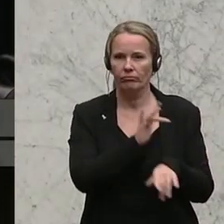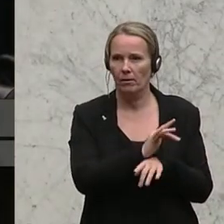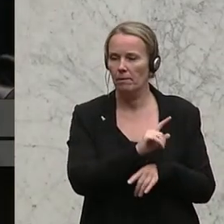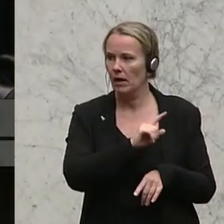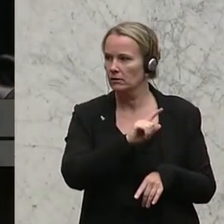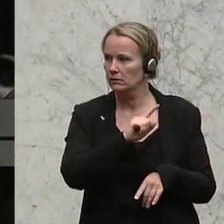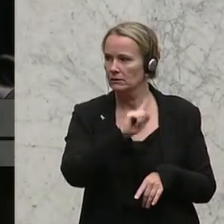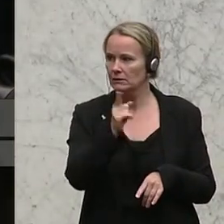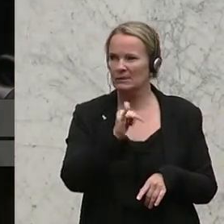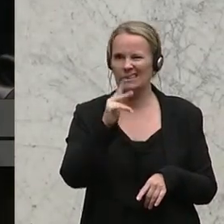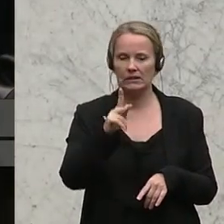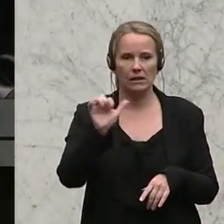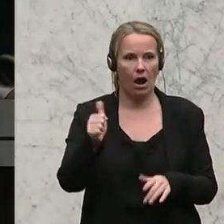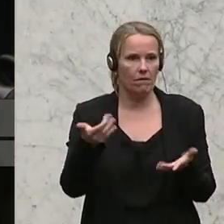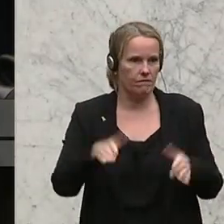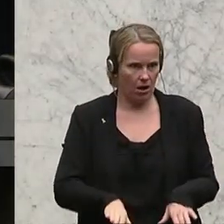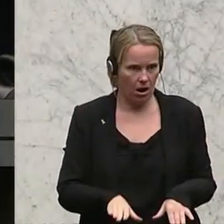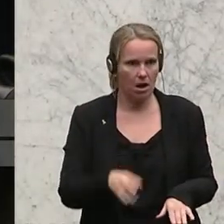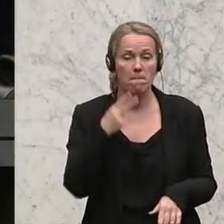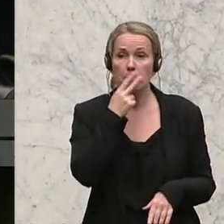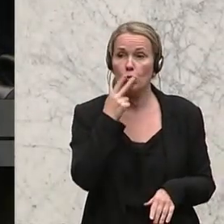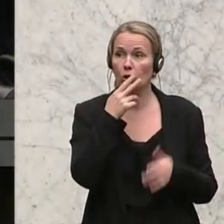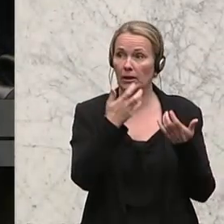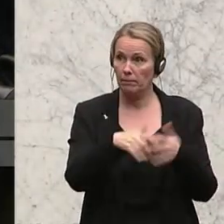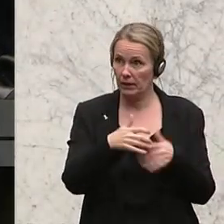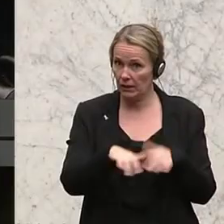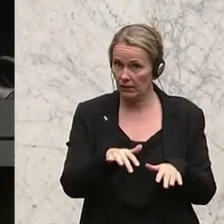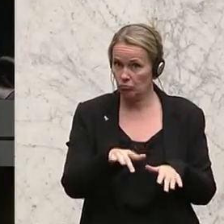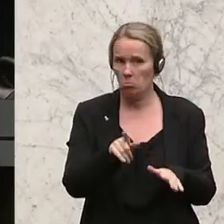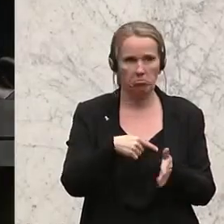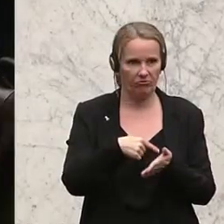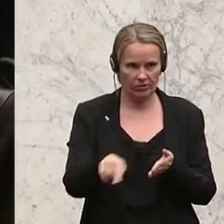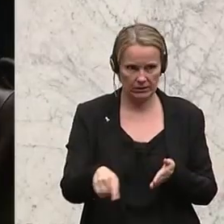bei Verdacht auf Vorliegen einer Tuberkulose-Erkrankung einen Test durch einen Lungenfacharzt einzufordern.